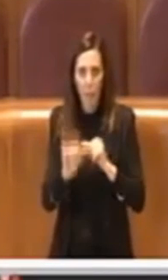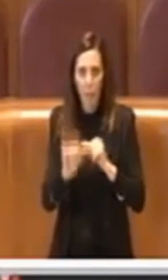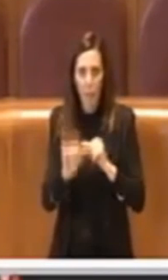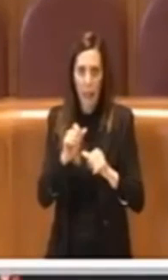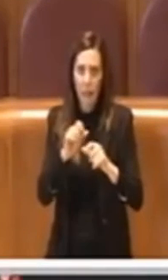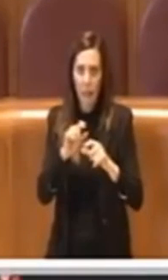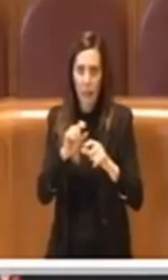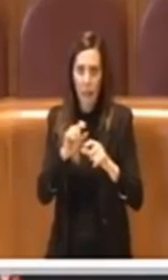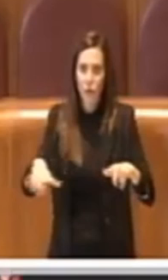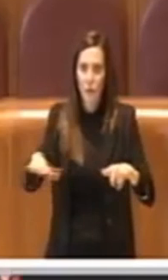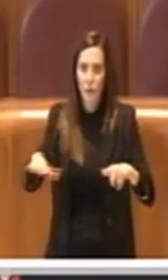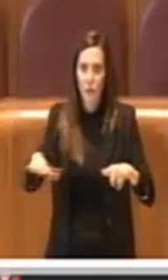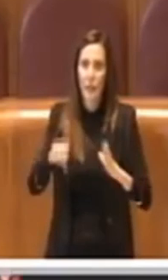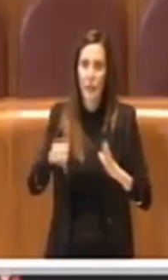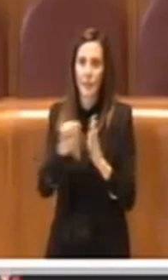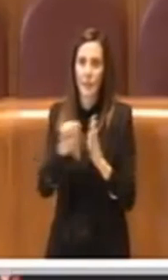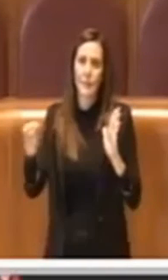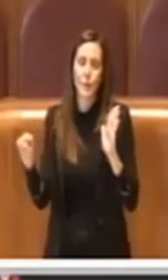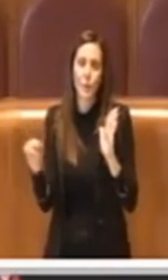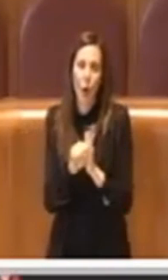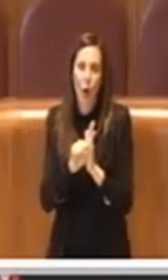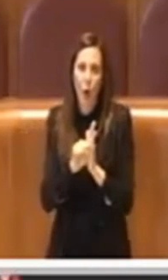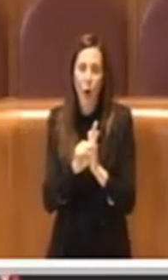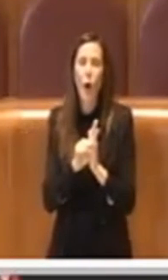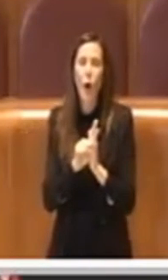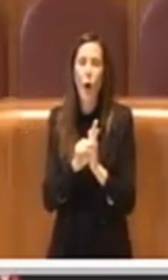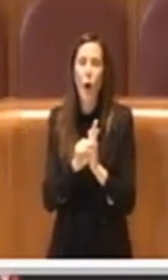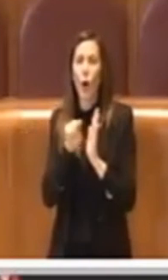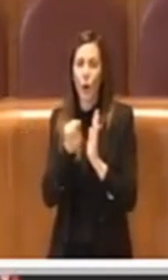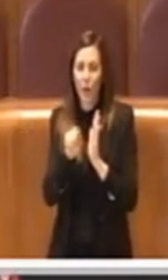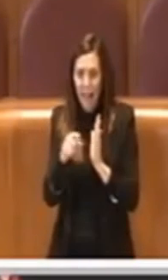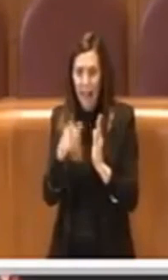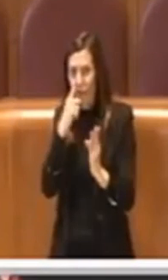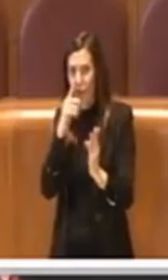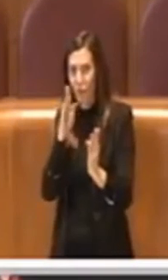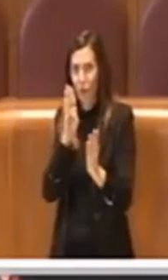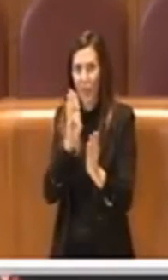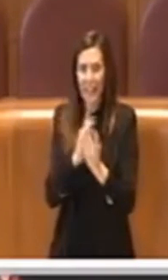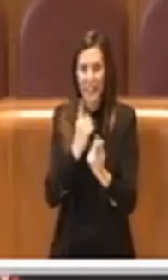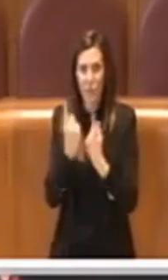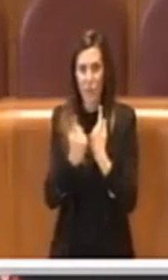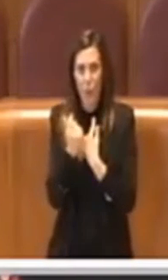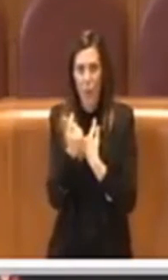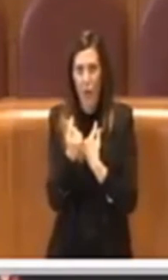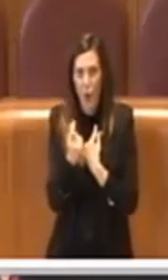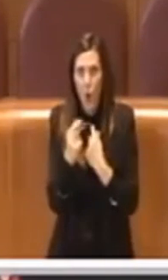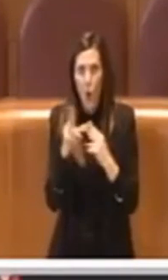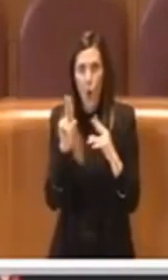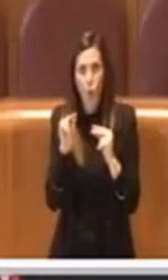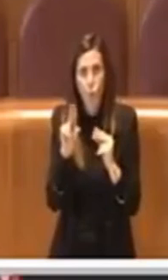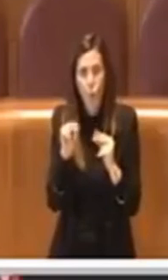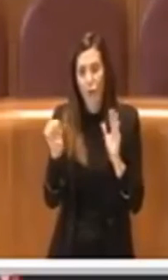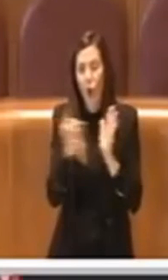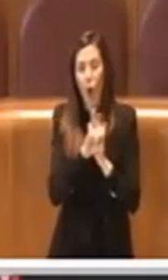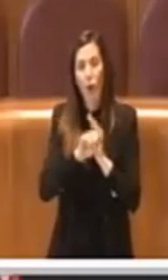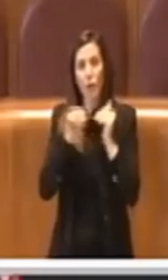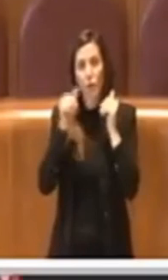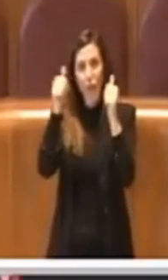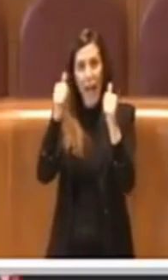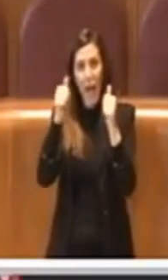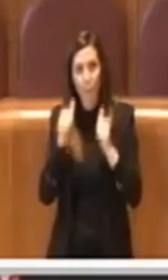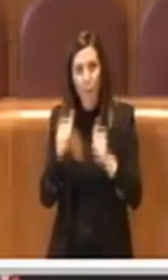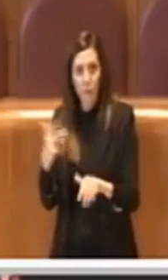questa città, ci siamo ritrovati ad affrontare delle situazioni economiche incredibili con un nuovo codice delle apparti che è